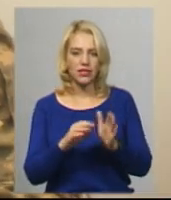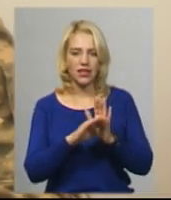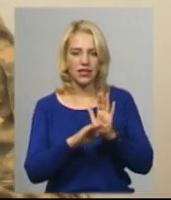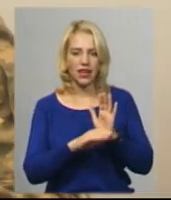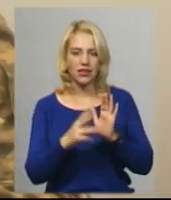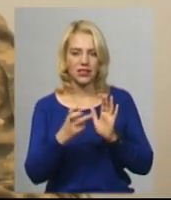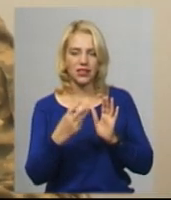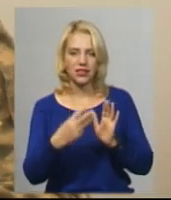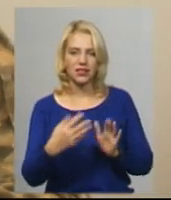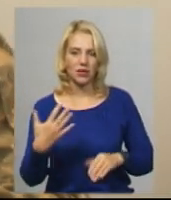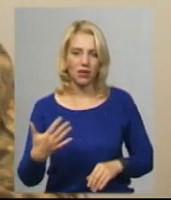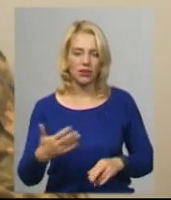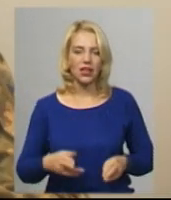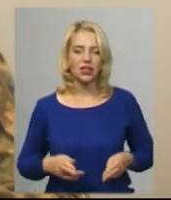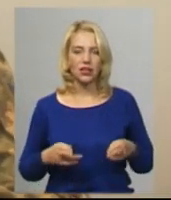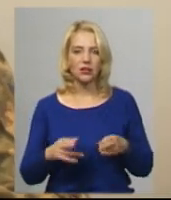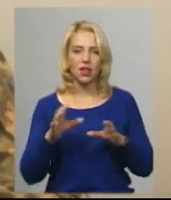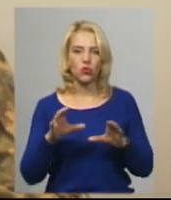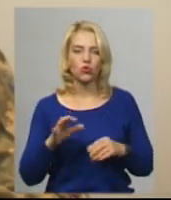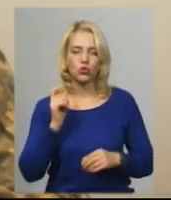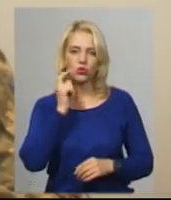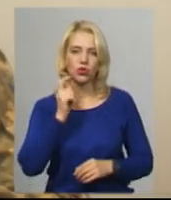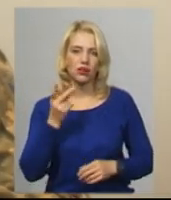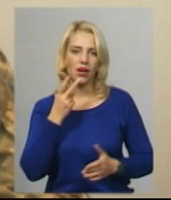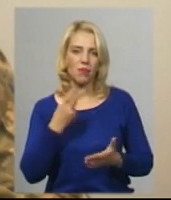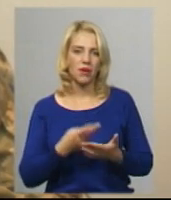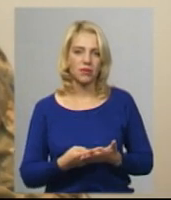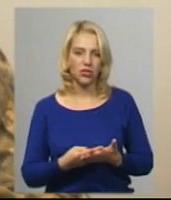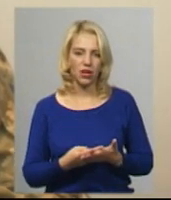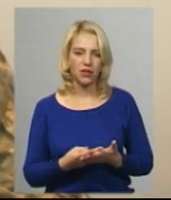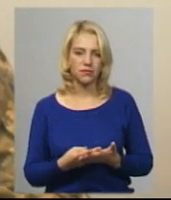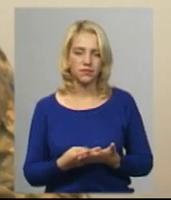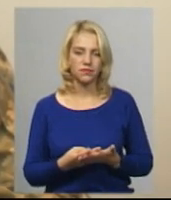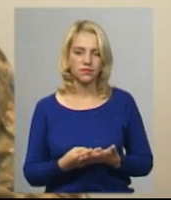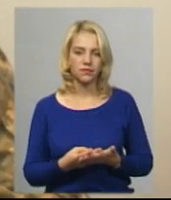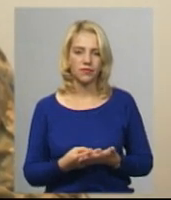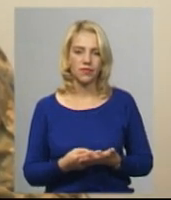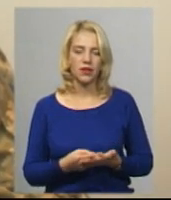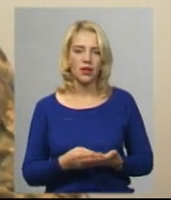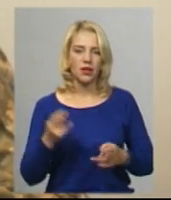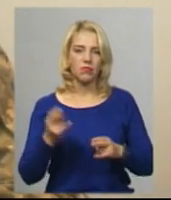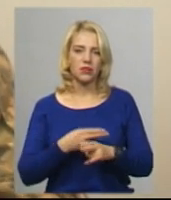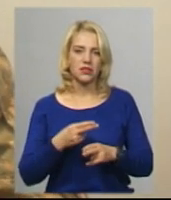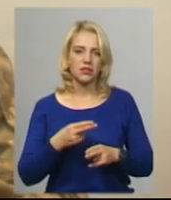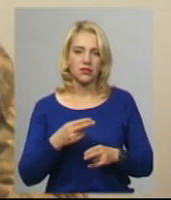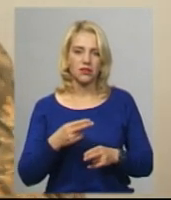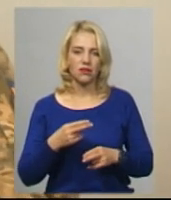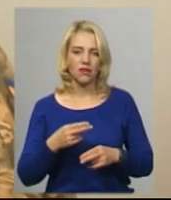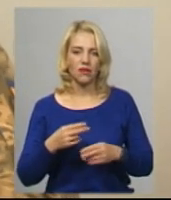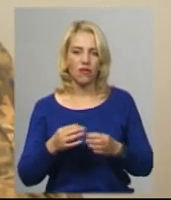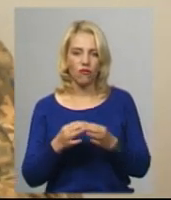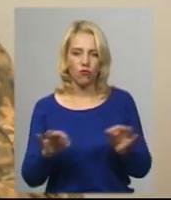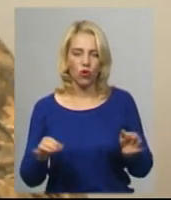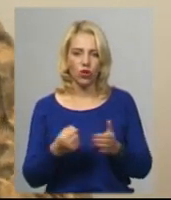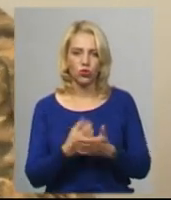Кримінального кодексу України, яка під собою вважає позбавлення волі на строк до трьох років.